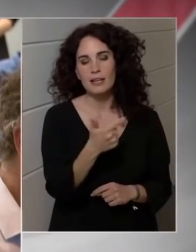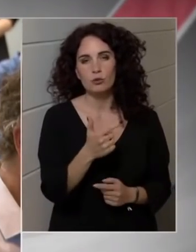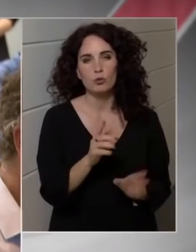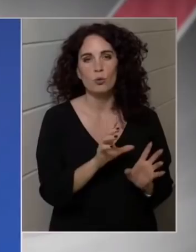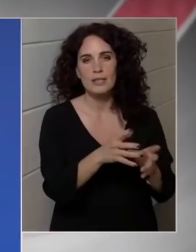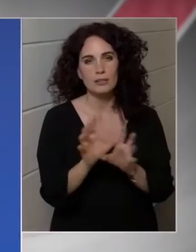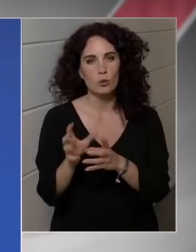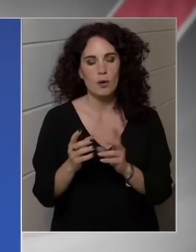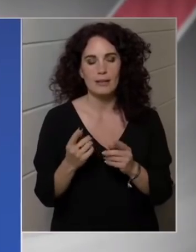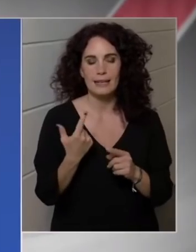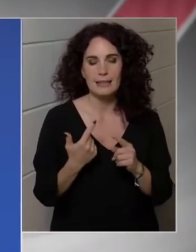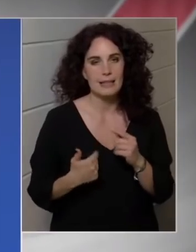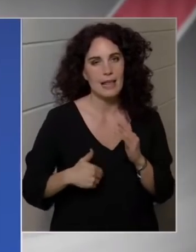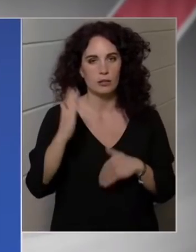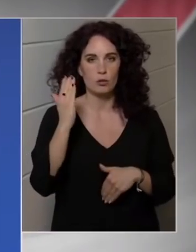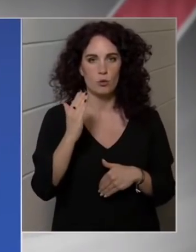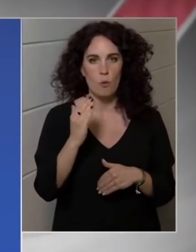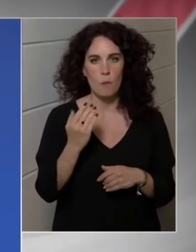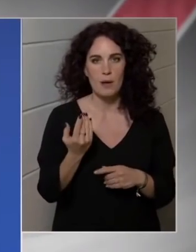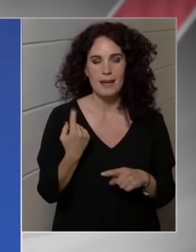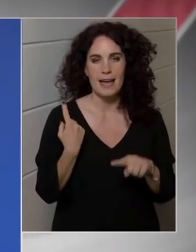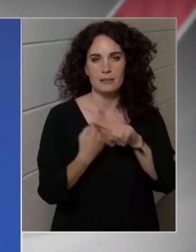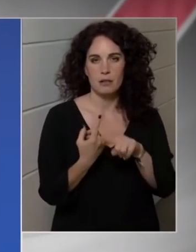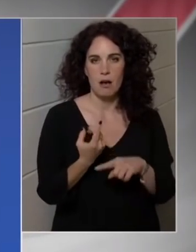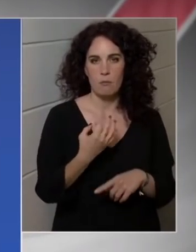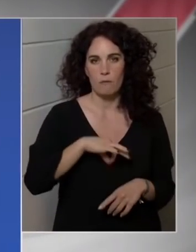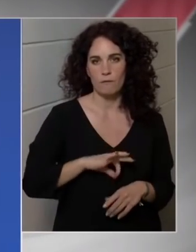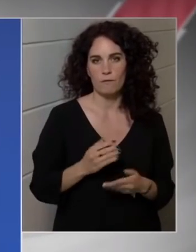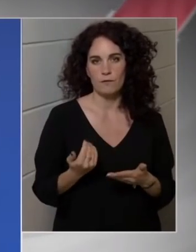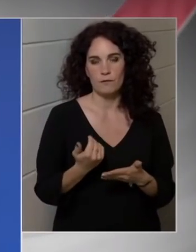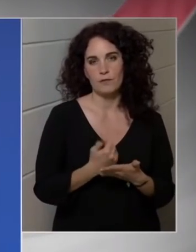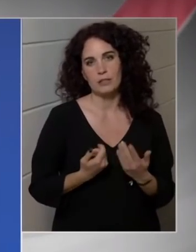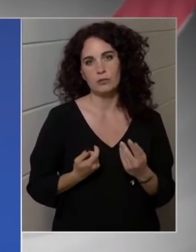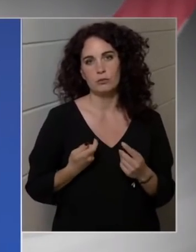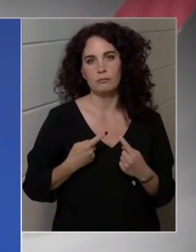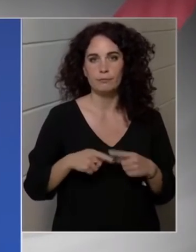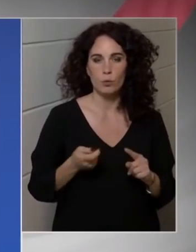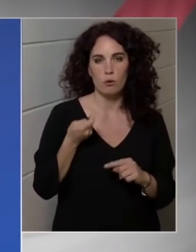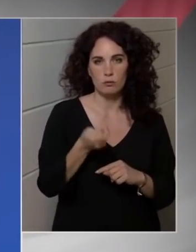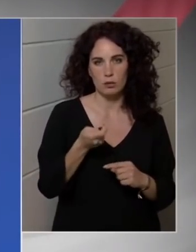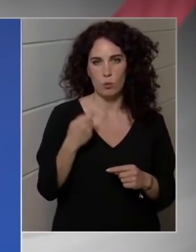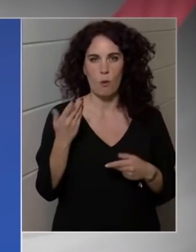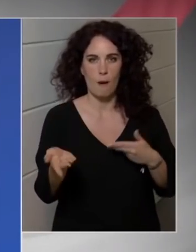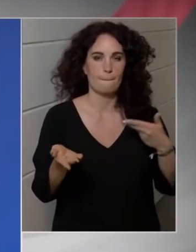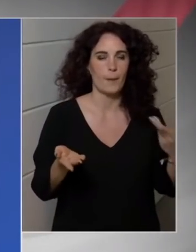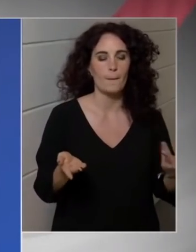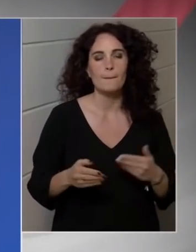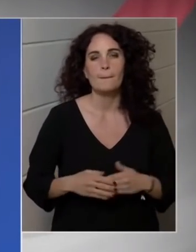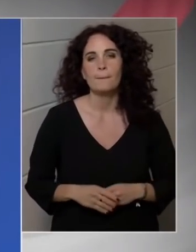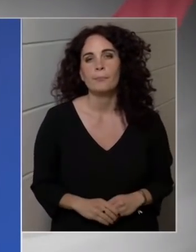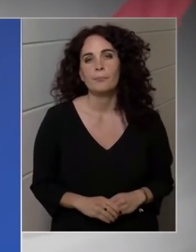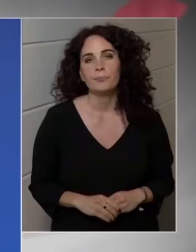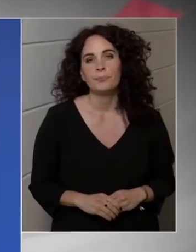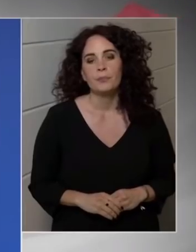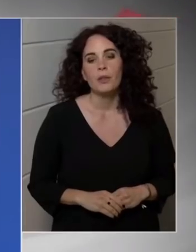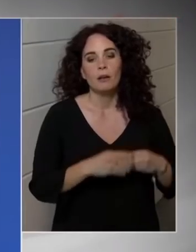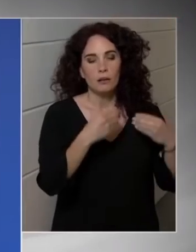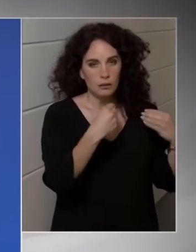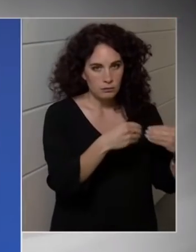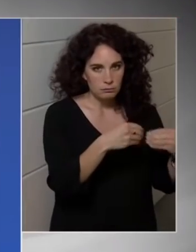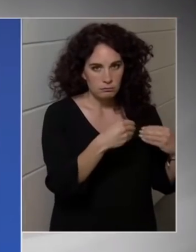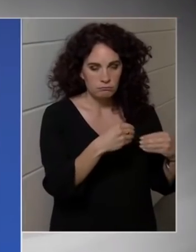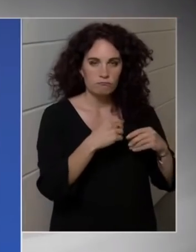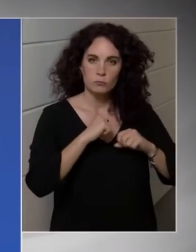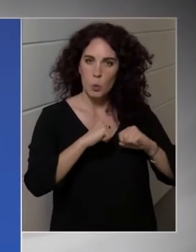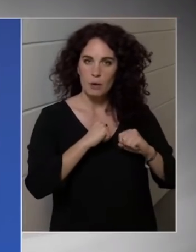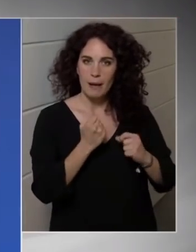Tegnap jártam a bankszövetségbe, és ma reggel találkoztam az energiaszektor képviselőivel is. Ugye ez a két szektor, ami a